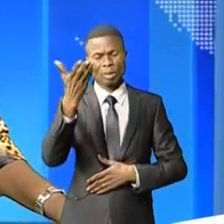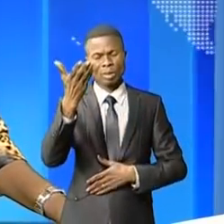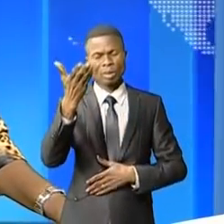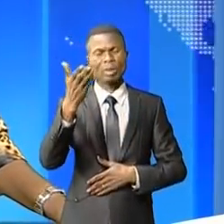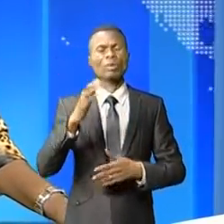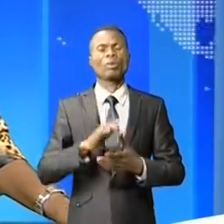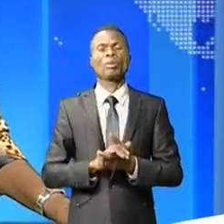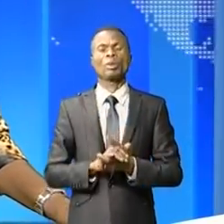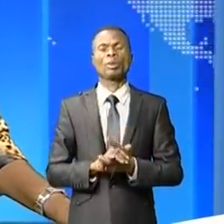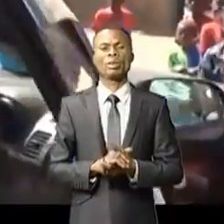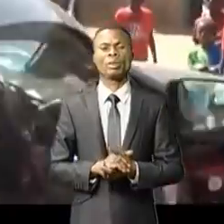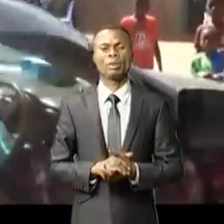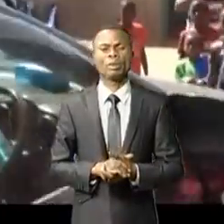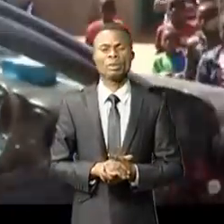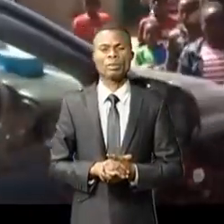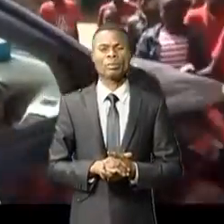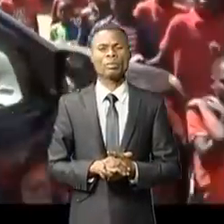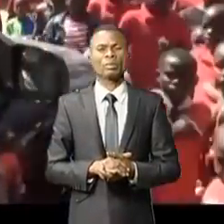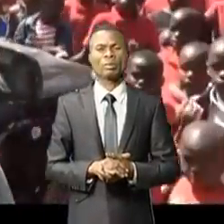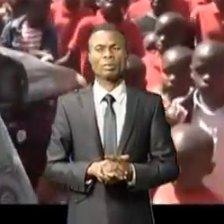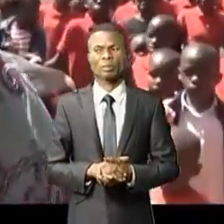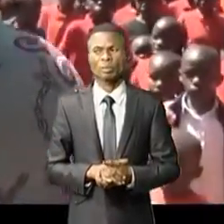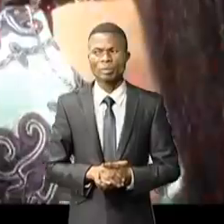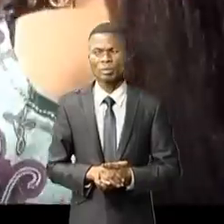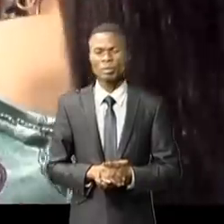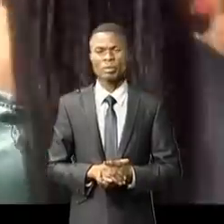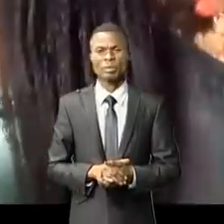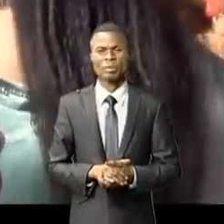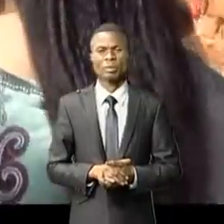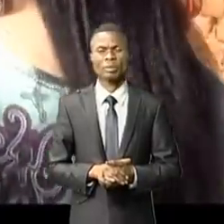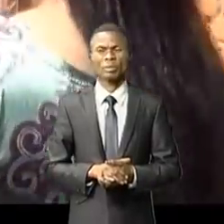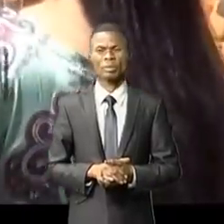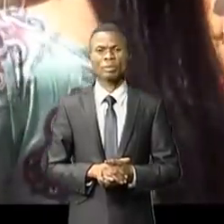RTNC pour Okatanga. Bonjour David